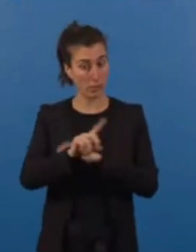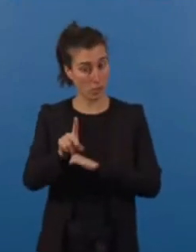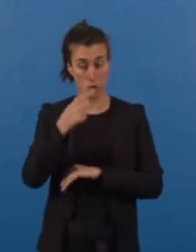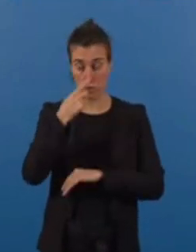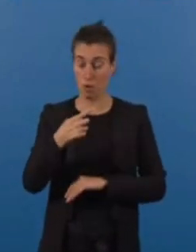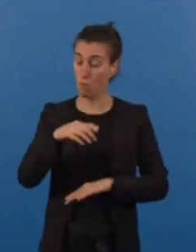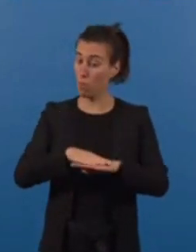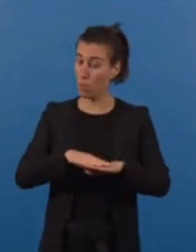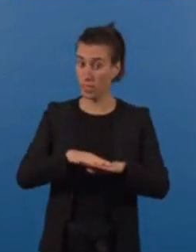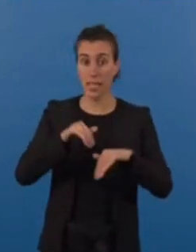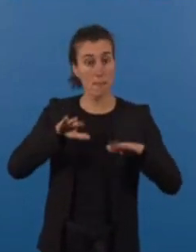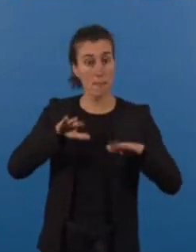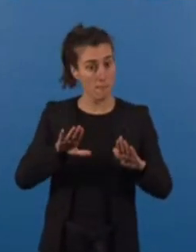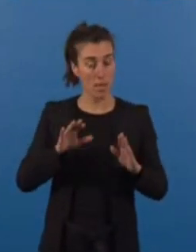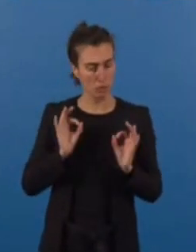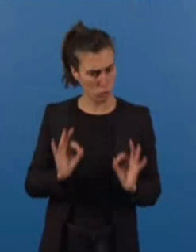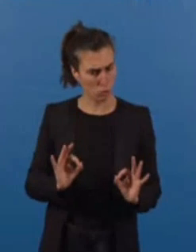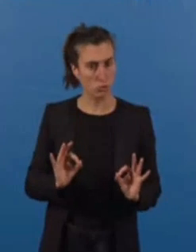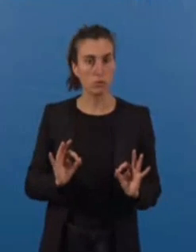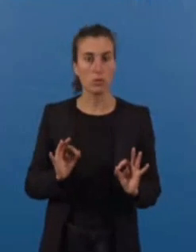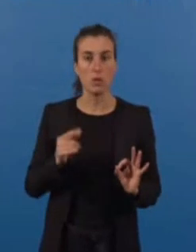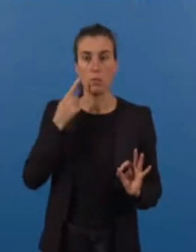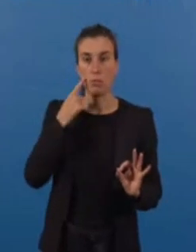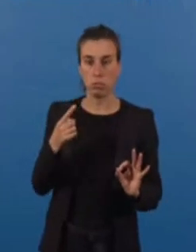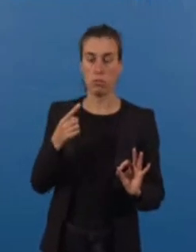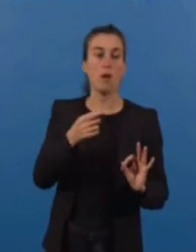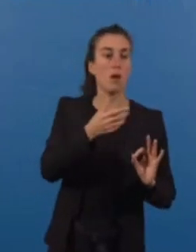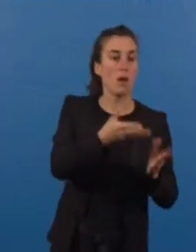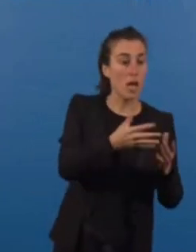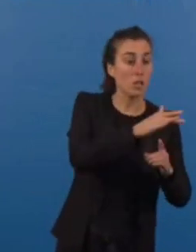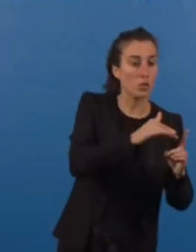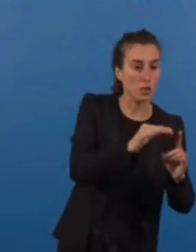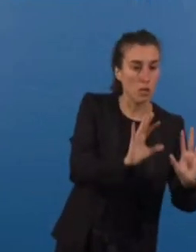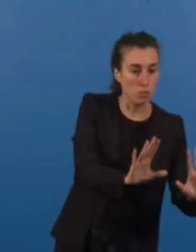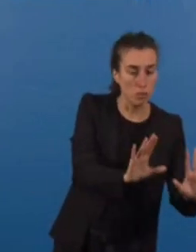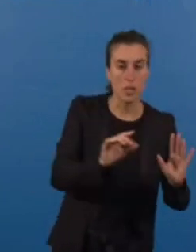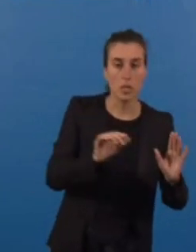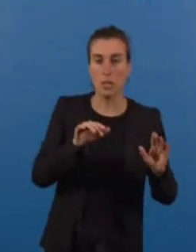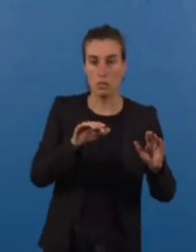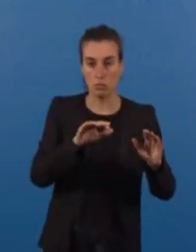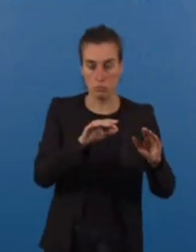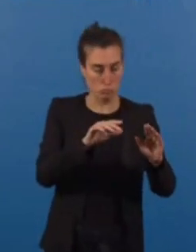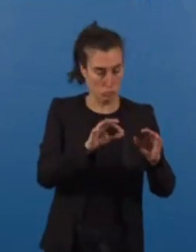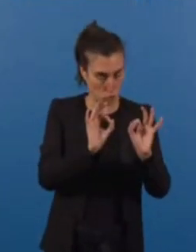et qui va dans le bon sens, en y alliant à la fois les enjeux de justice sociale et de préservation de la ressource.